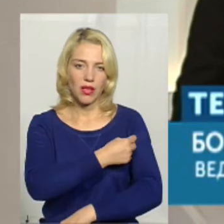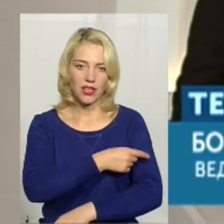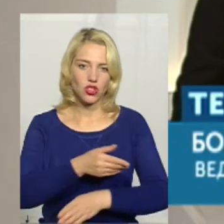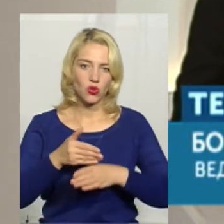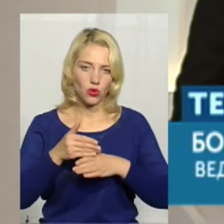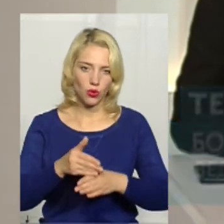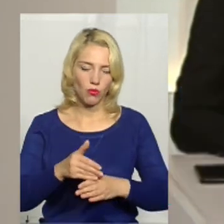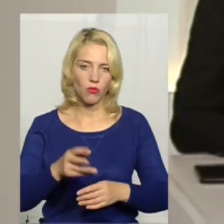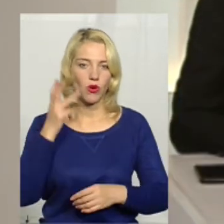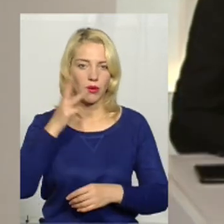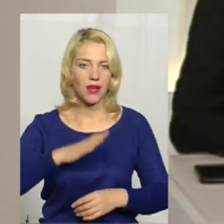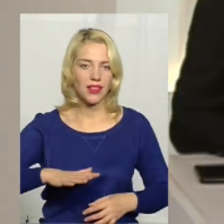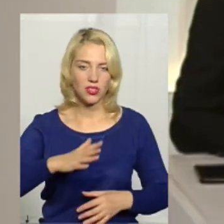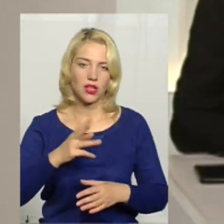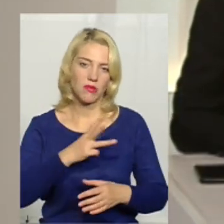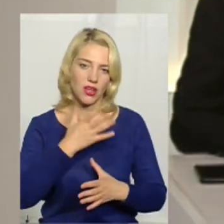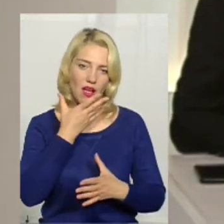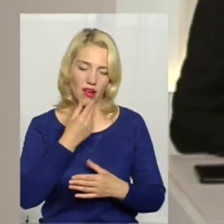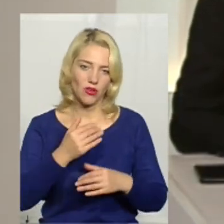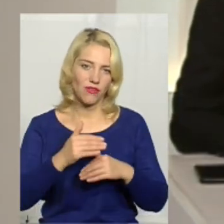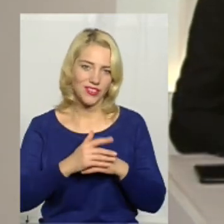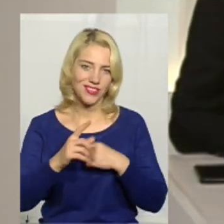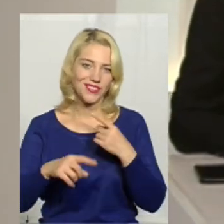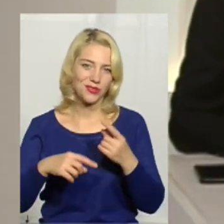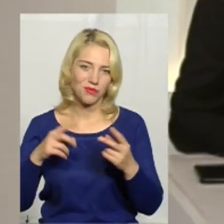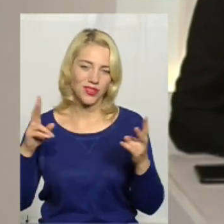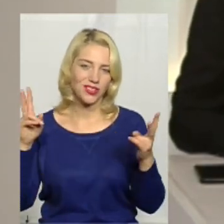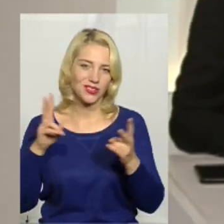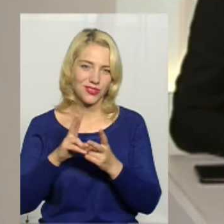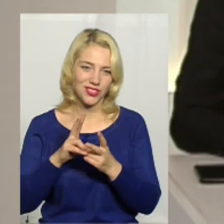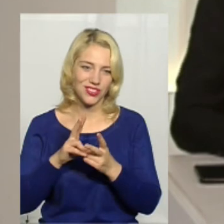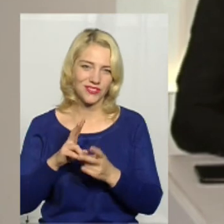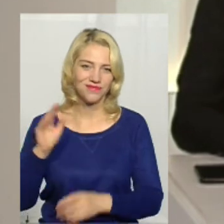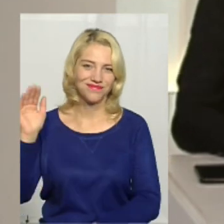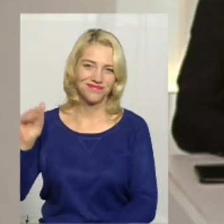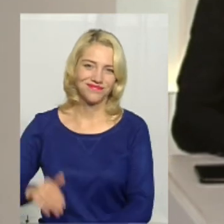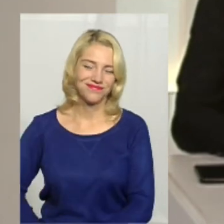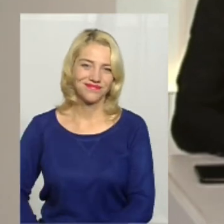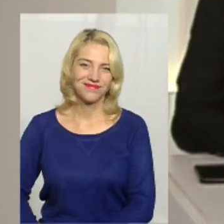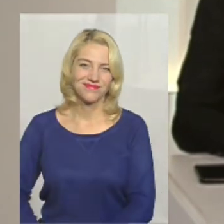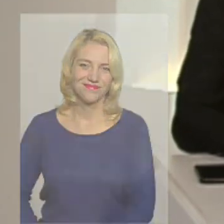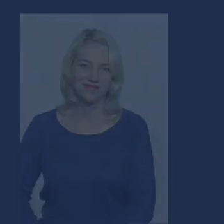Хмельниччини. Бажаю всім гарного вечора та до зустрічі у наступній темі дня.